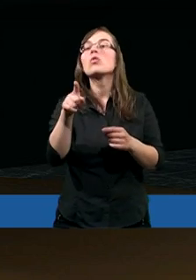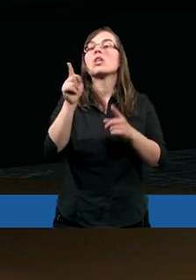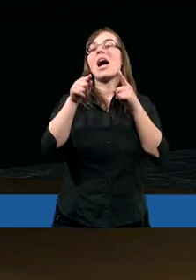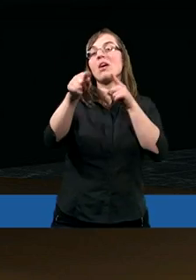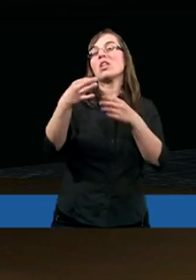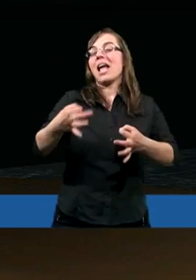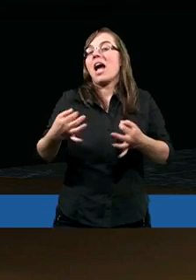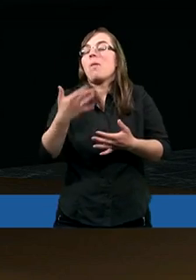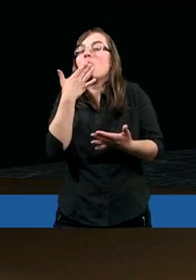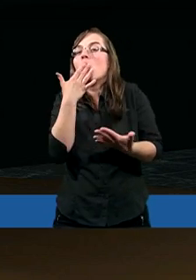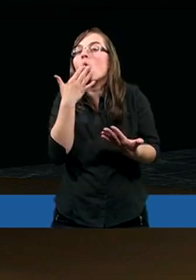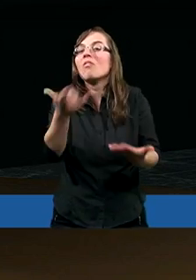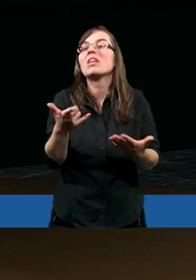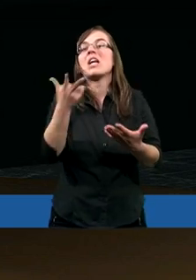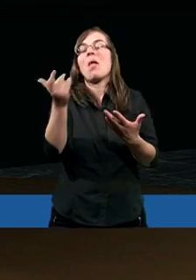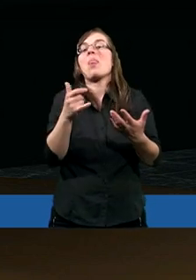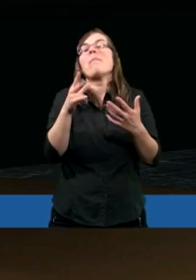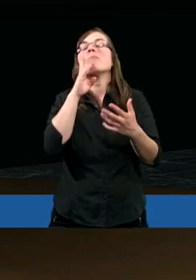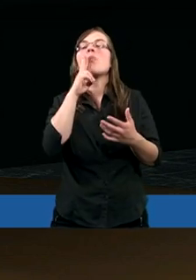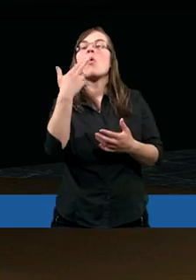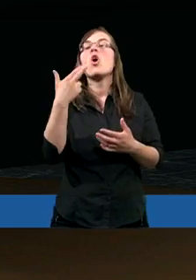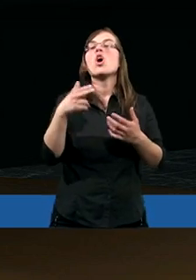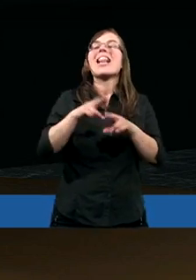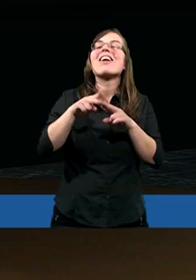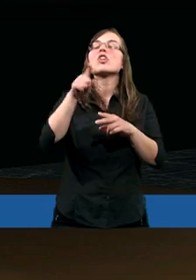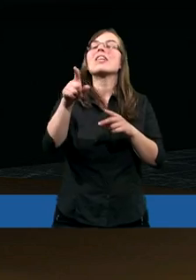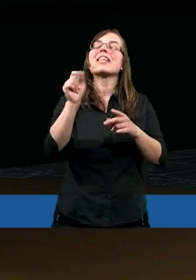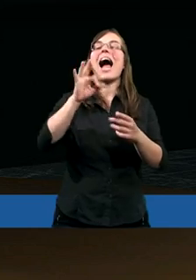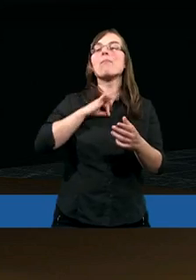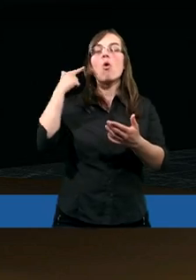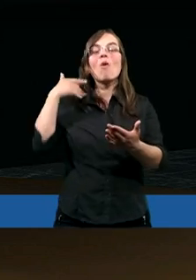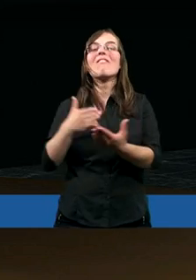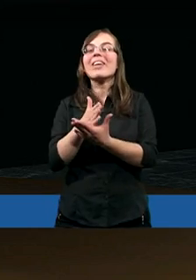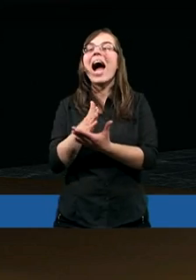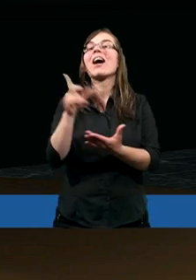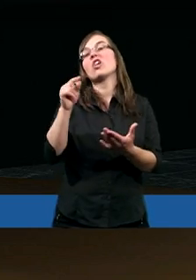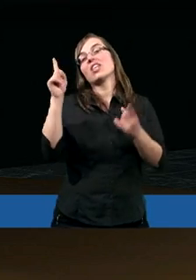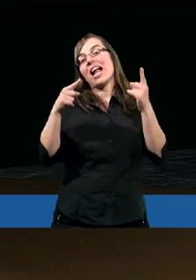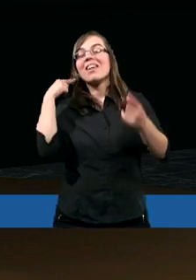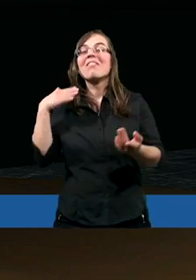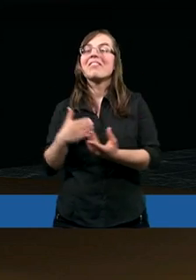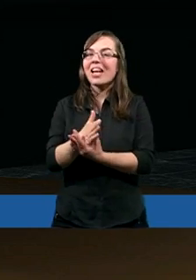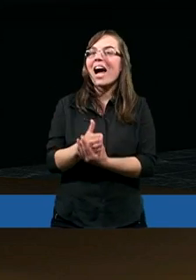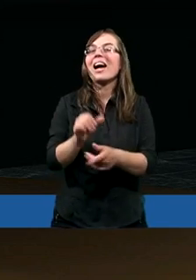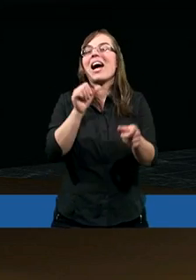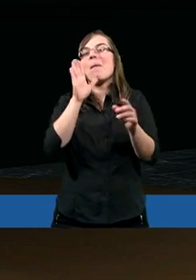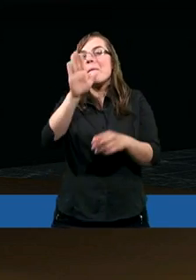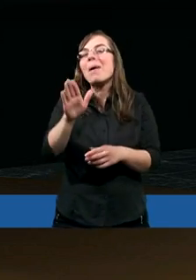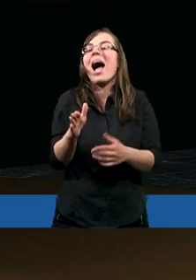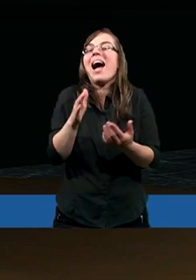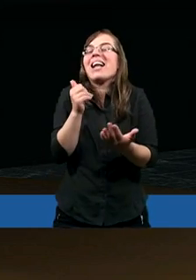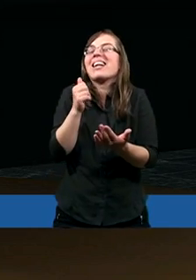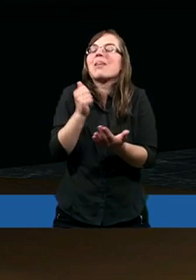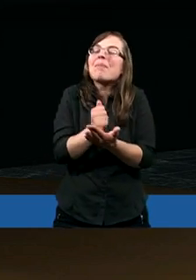i teraz uczynijcie mnie jakby męczennikiem za moją wiarę. Czyli widzimy, że wiara może mieć aspekt bardzo